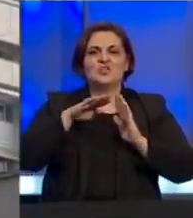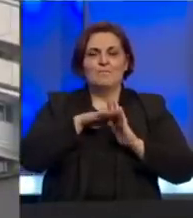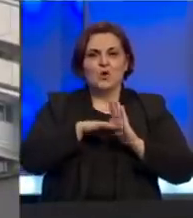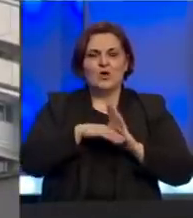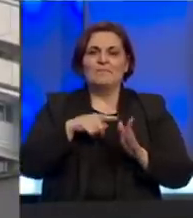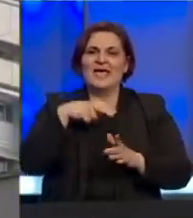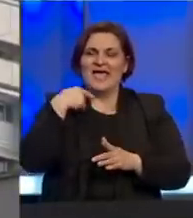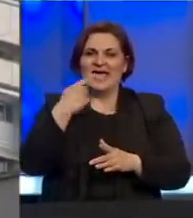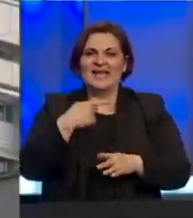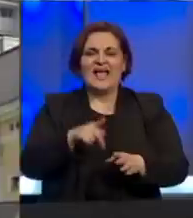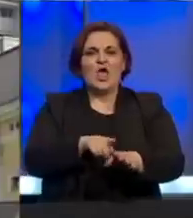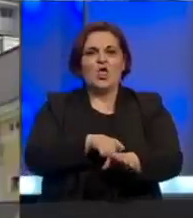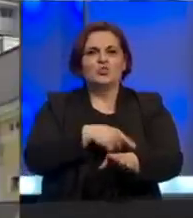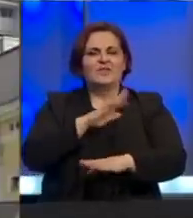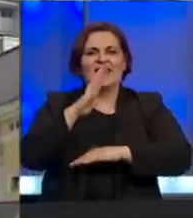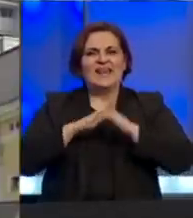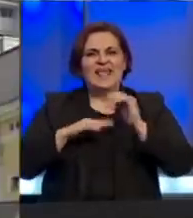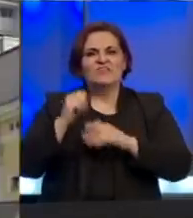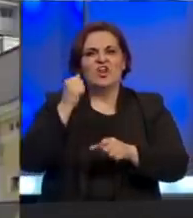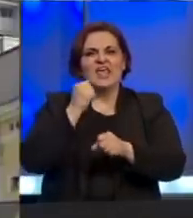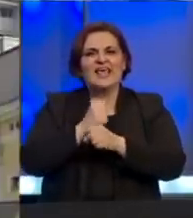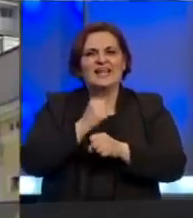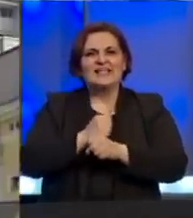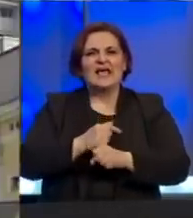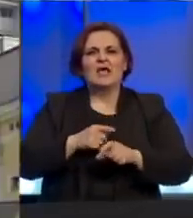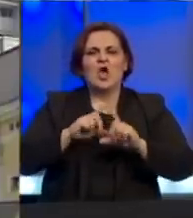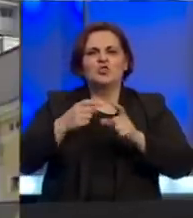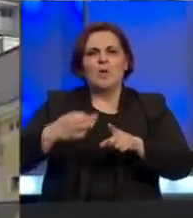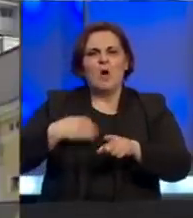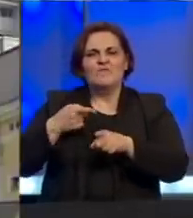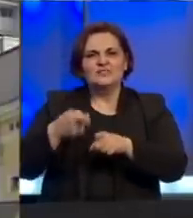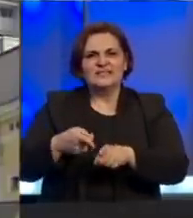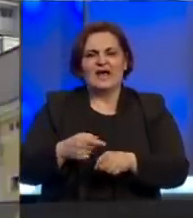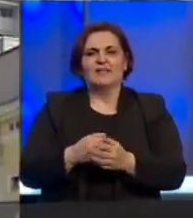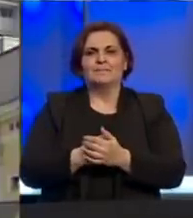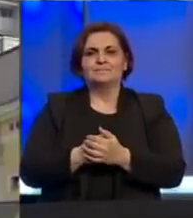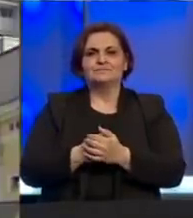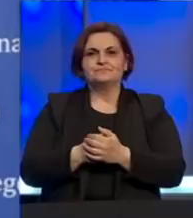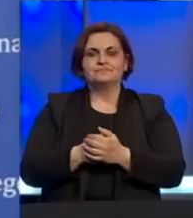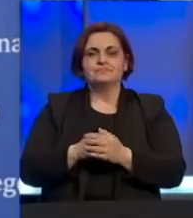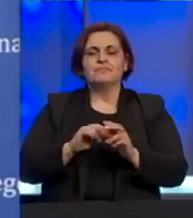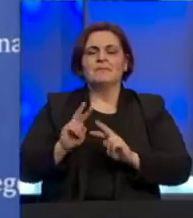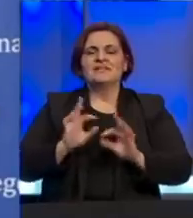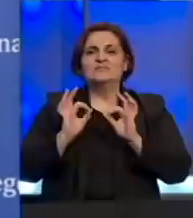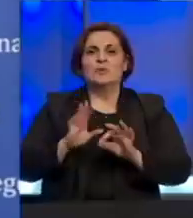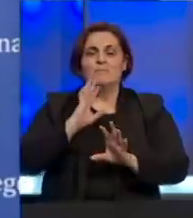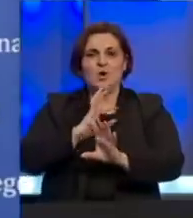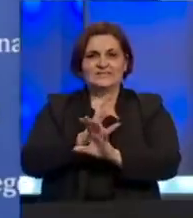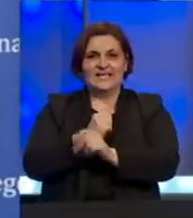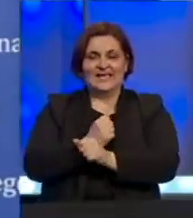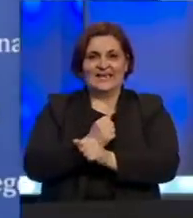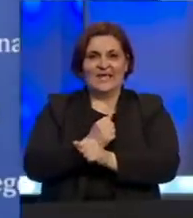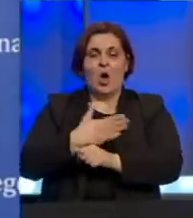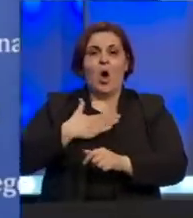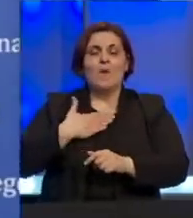iskazala je dugogodišnje nezadovoljstvo radom primarne zdravstvene zaštite u Sarajevu. Ministar sigurnosti Bosne i Hercegovine